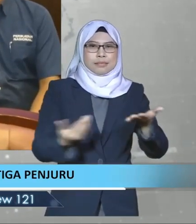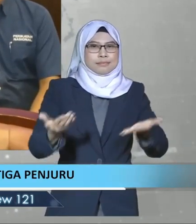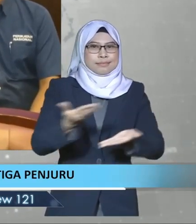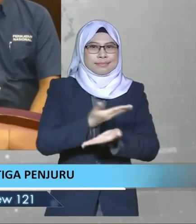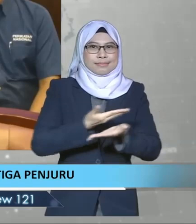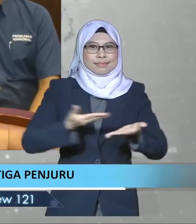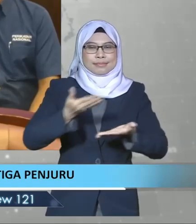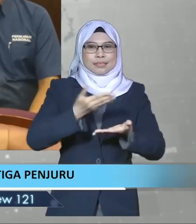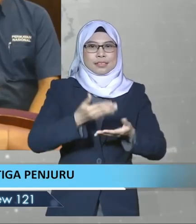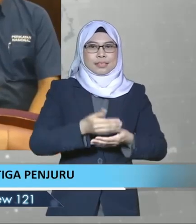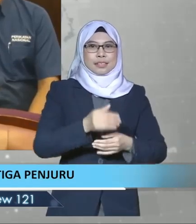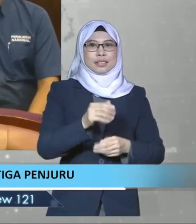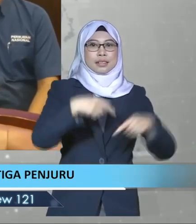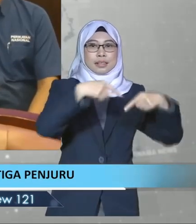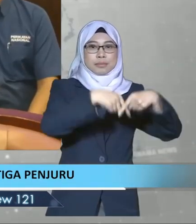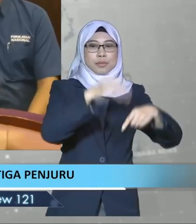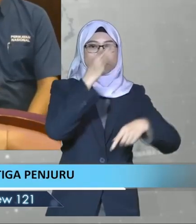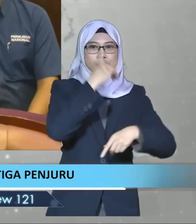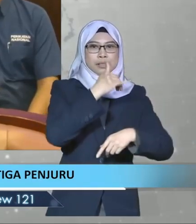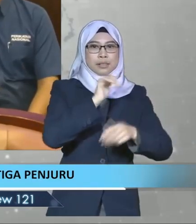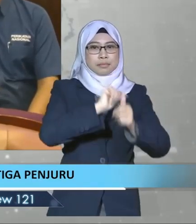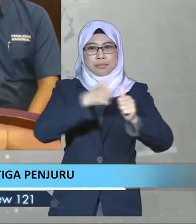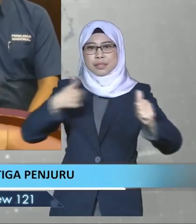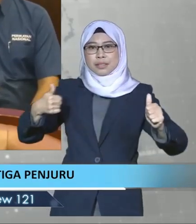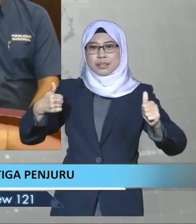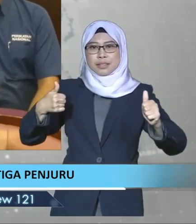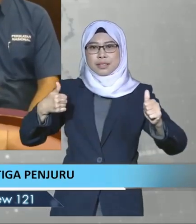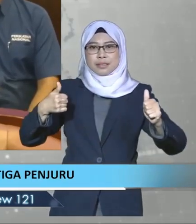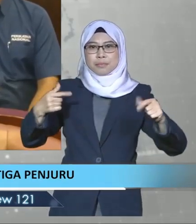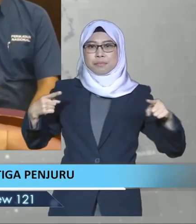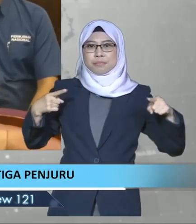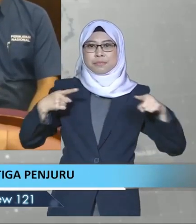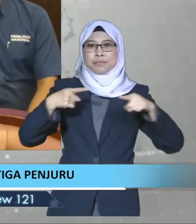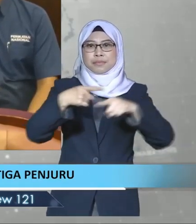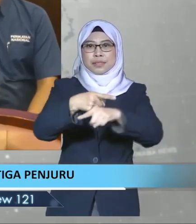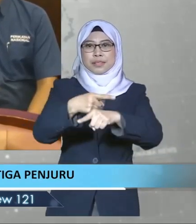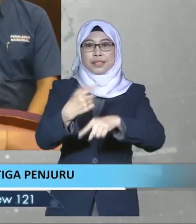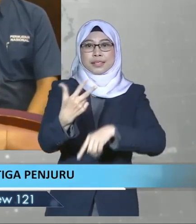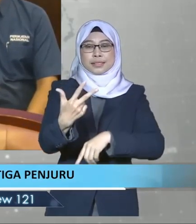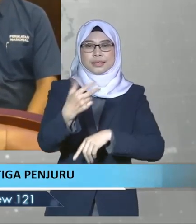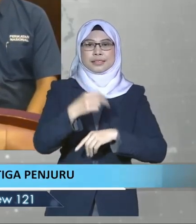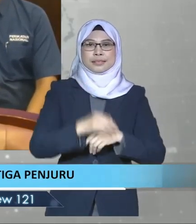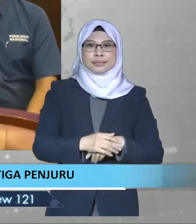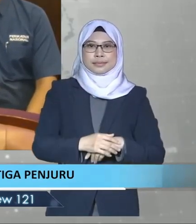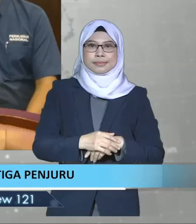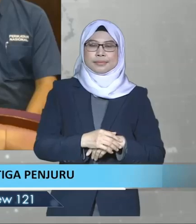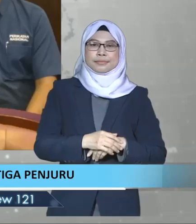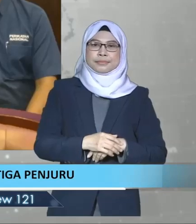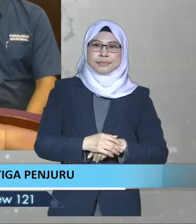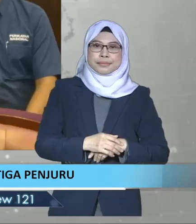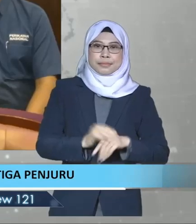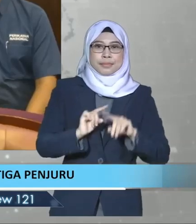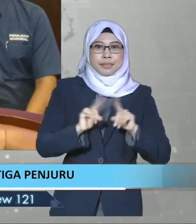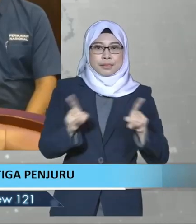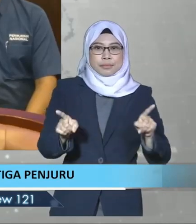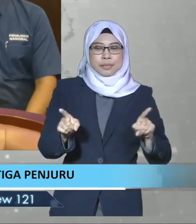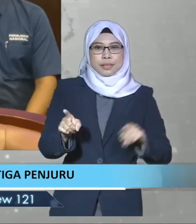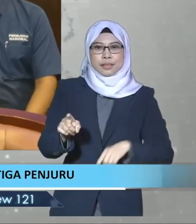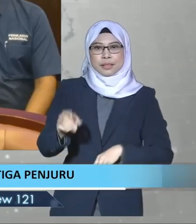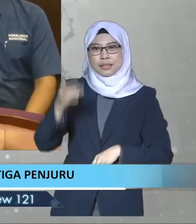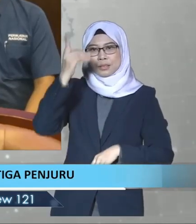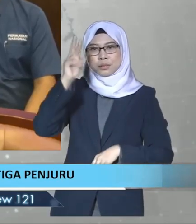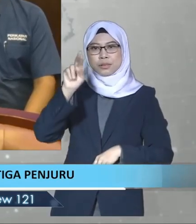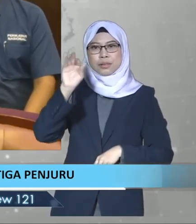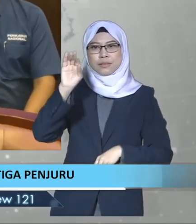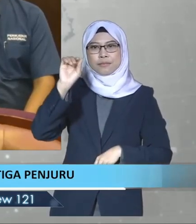UMNO Melaka untuk mengelakkan tiga penjuru dalam pilihan raya negeri kali ini. Bagaimanapun, Datuk Mohd Rafiq